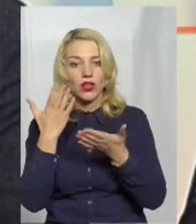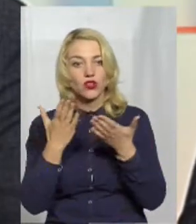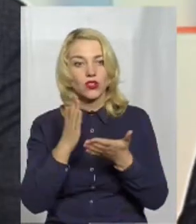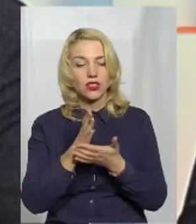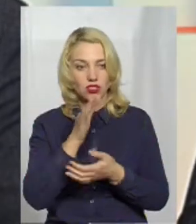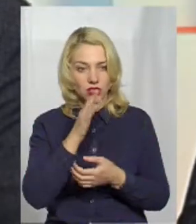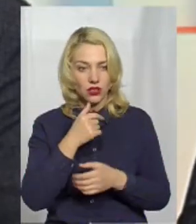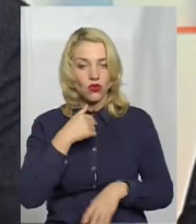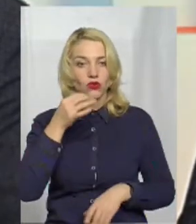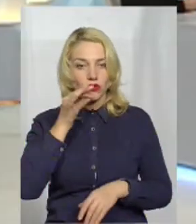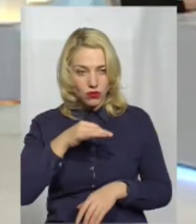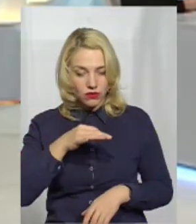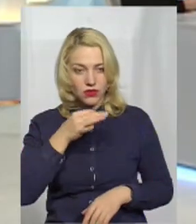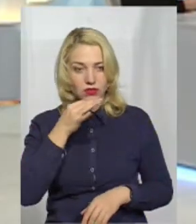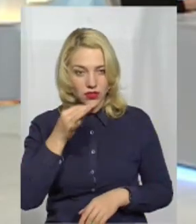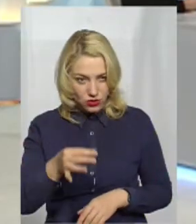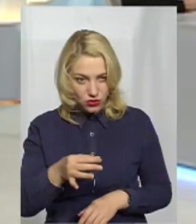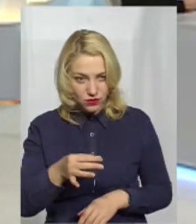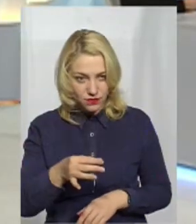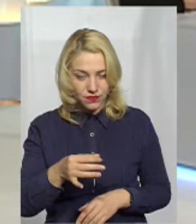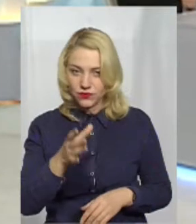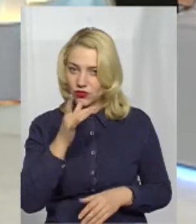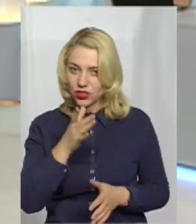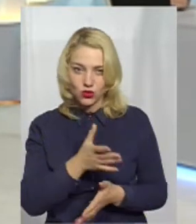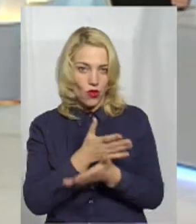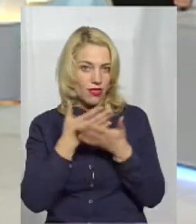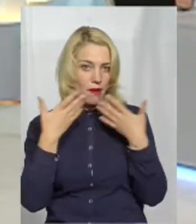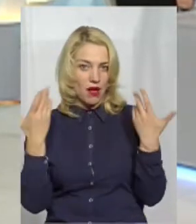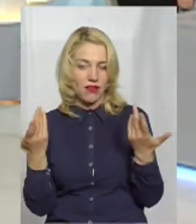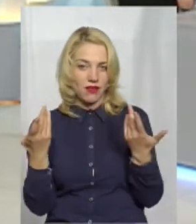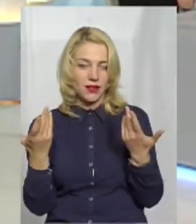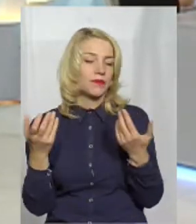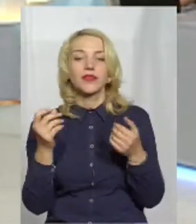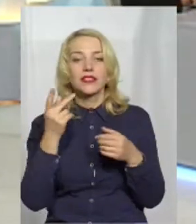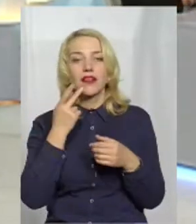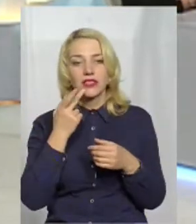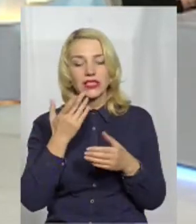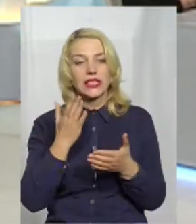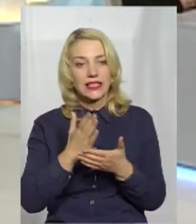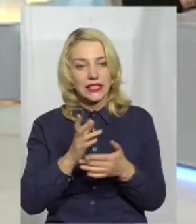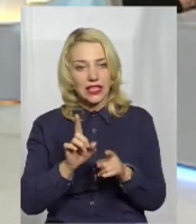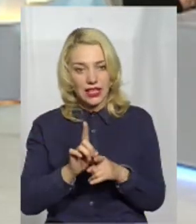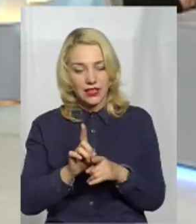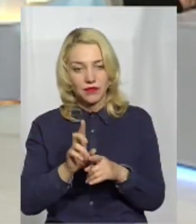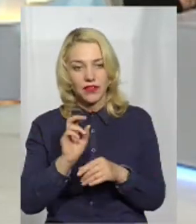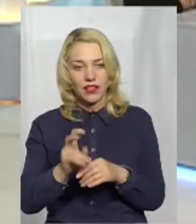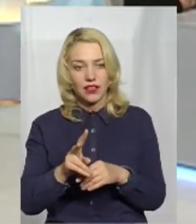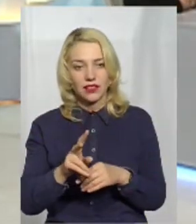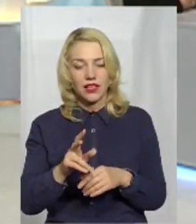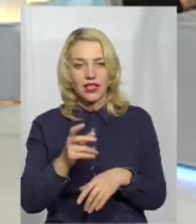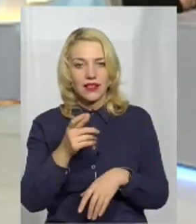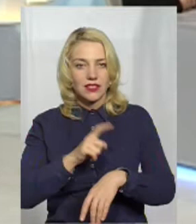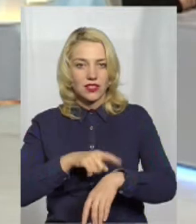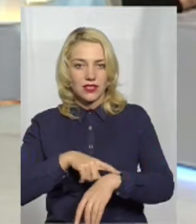Але з досвідом, все робиться в останній часу немає. Завжди є така річ, дедлайн,